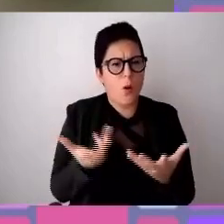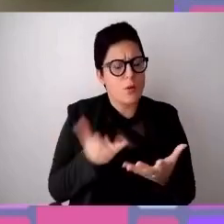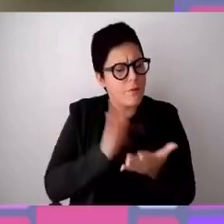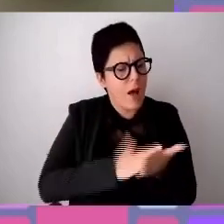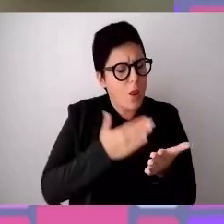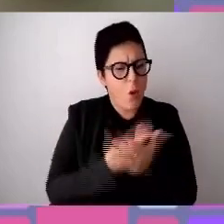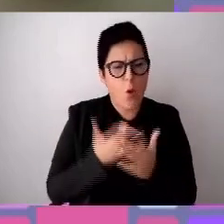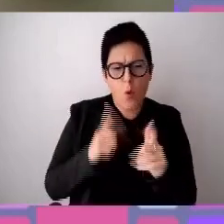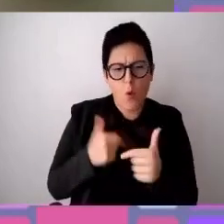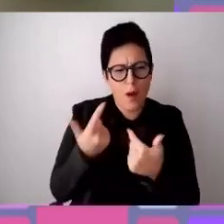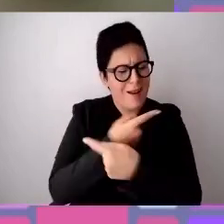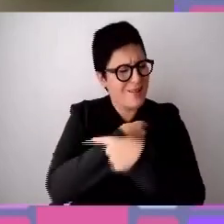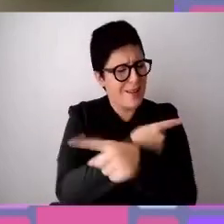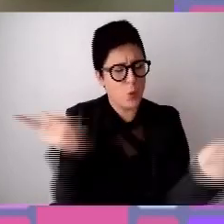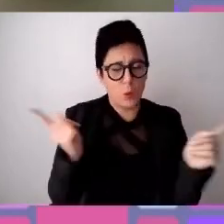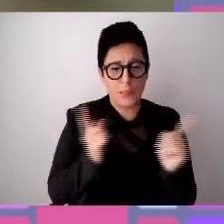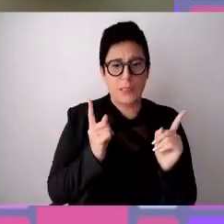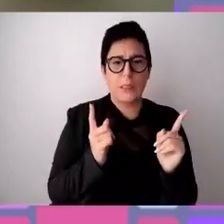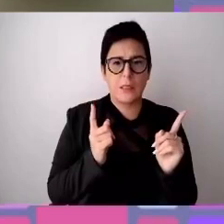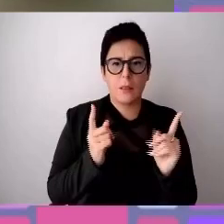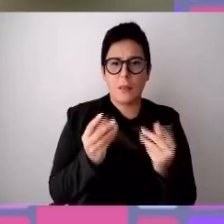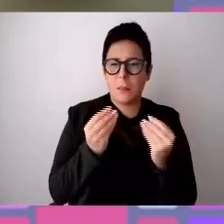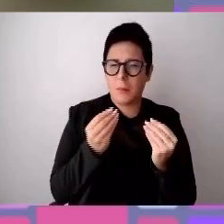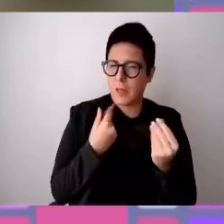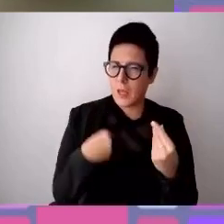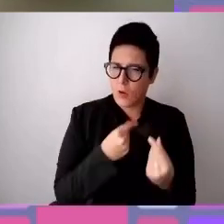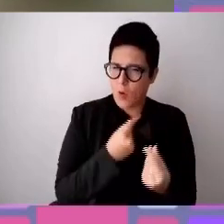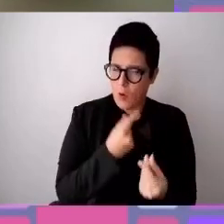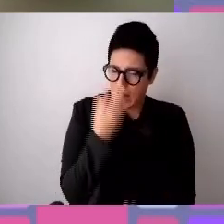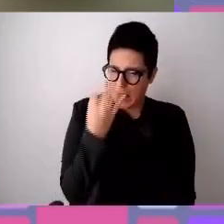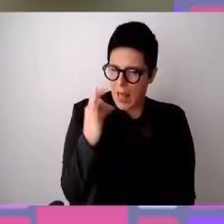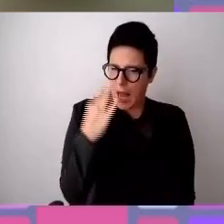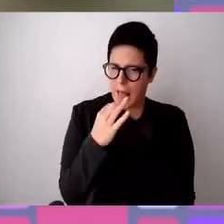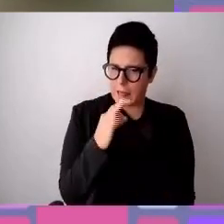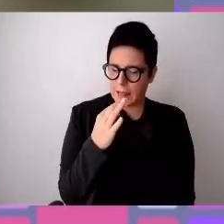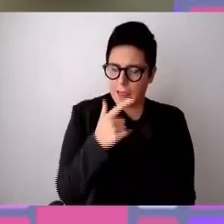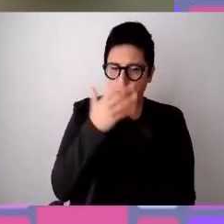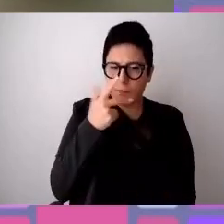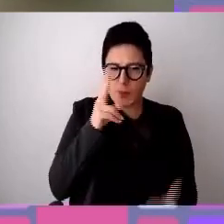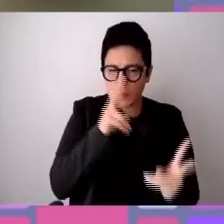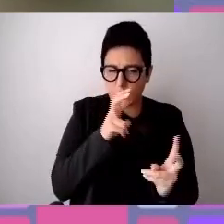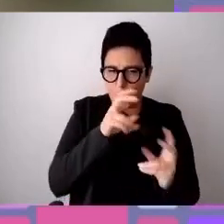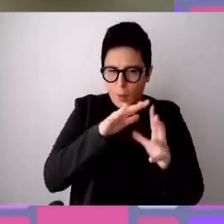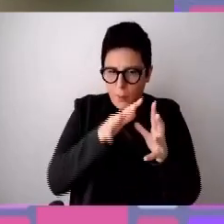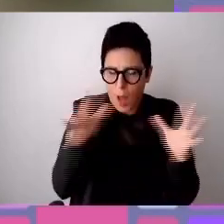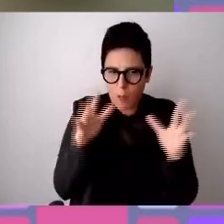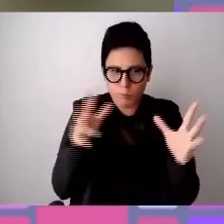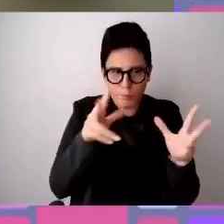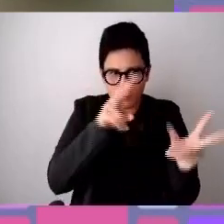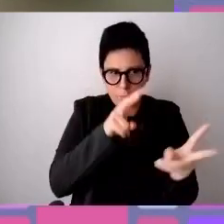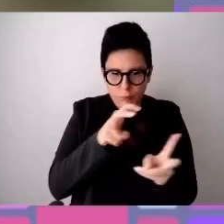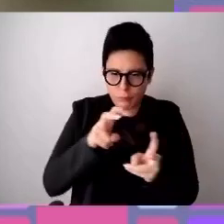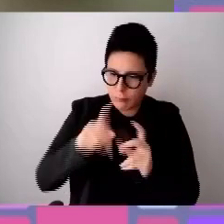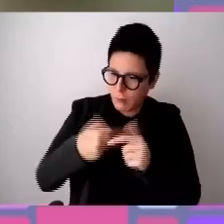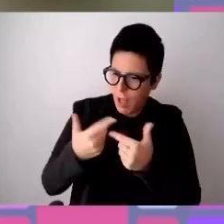questo, che quando riusciamo a utilizzare i talenti più ampi e più vari, in realtà generiamo molto più valore come azienda e